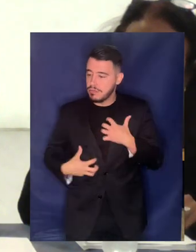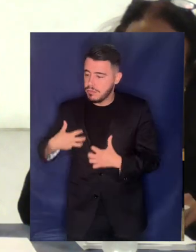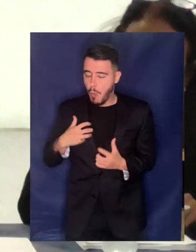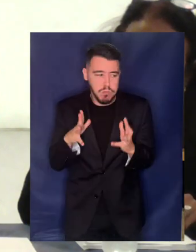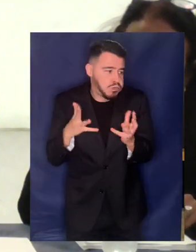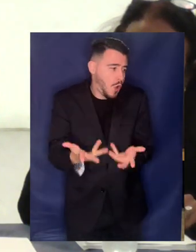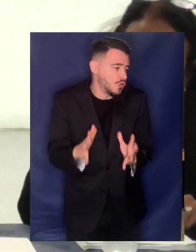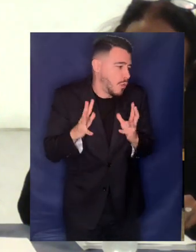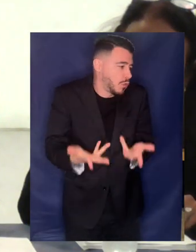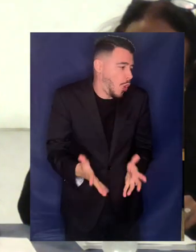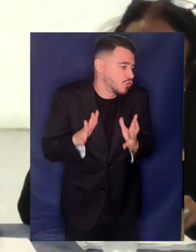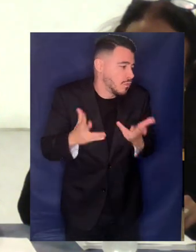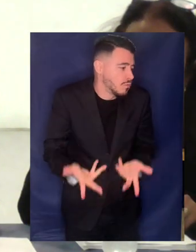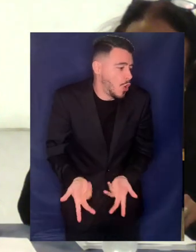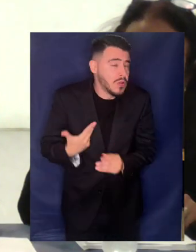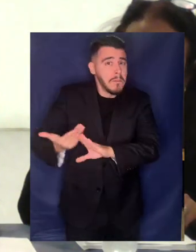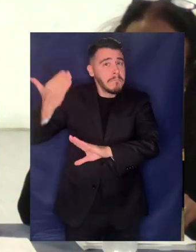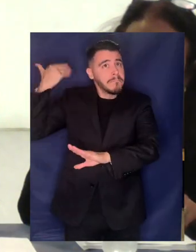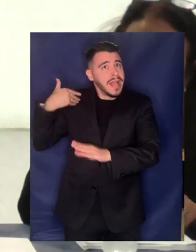ξανά και ξανά